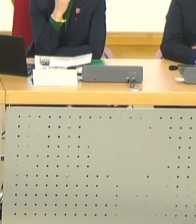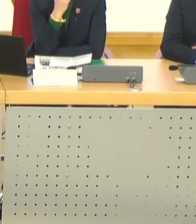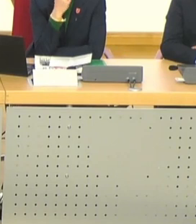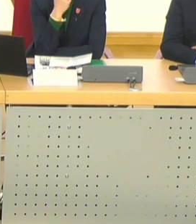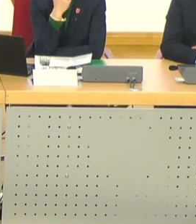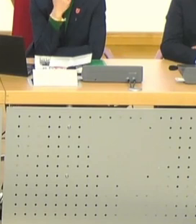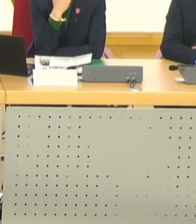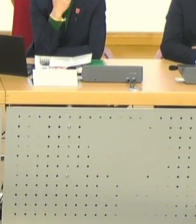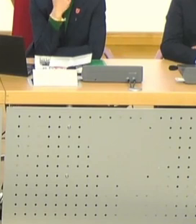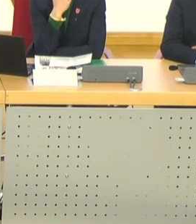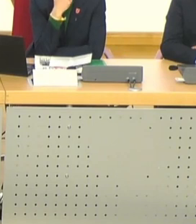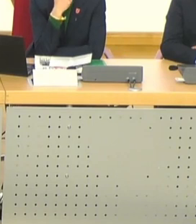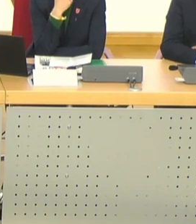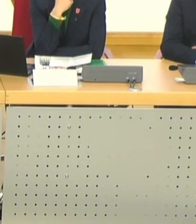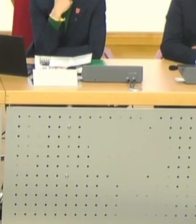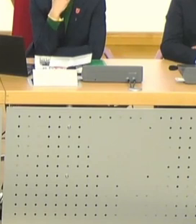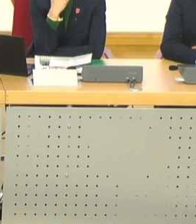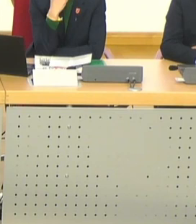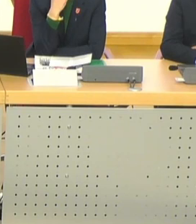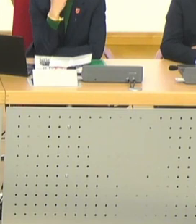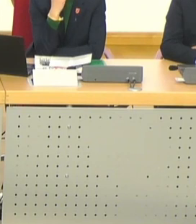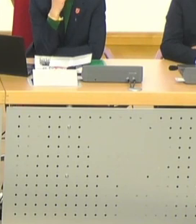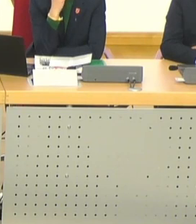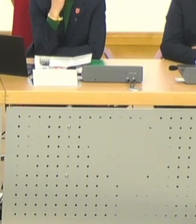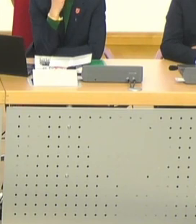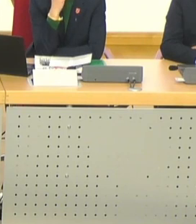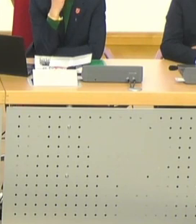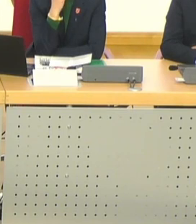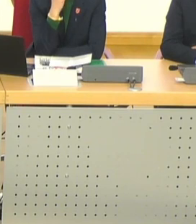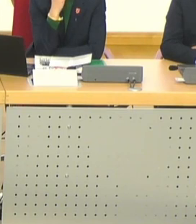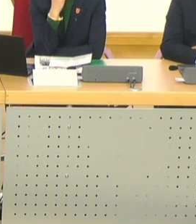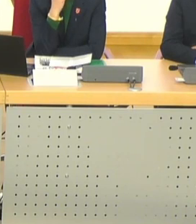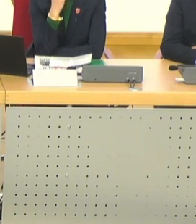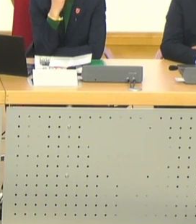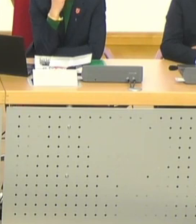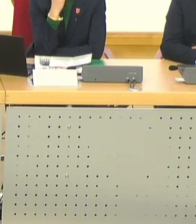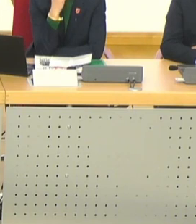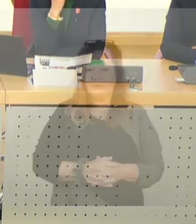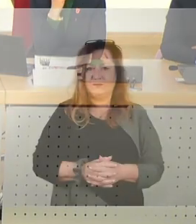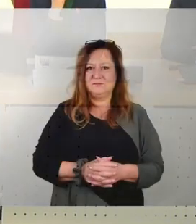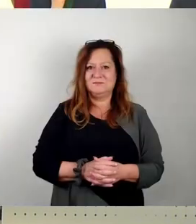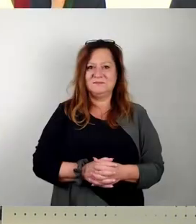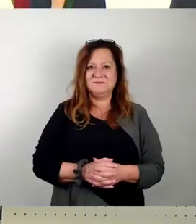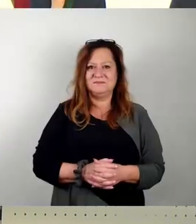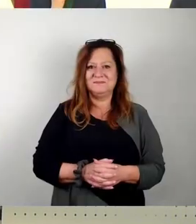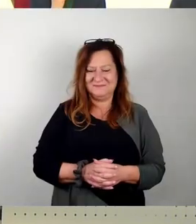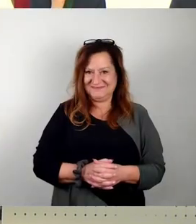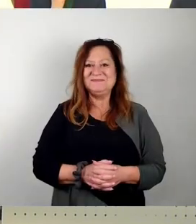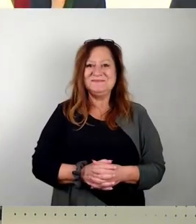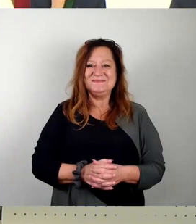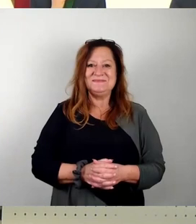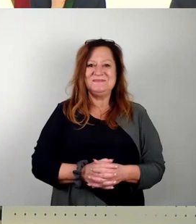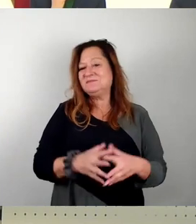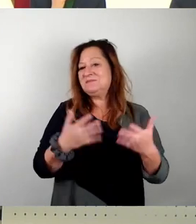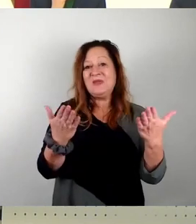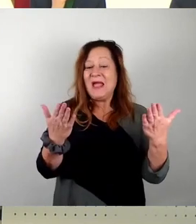of tomorrow. Being here today is the honor of a lifetime. Thank you. Thank Es besteht keine